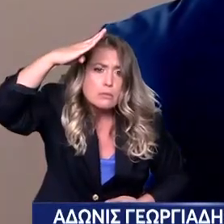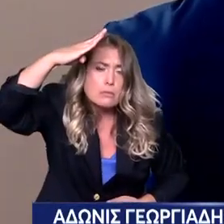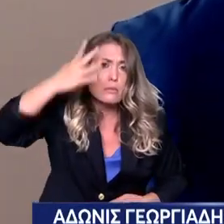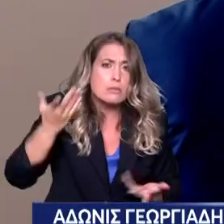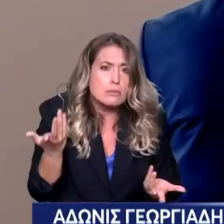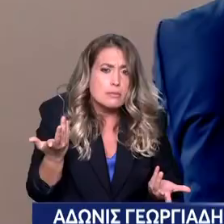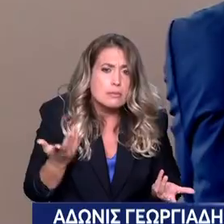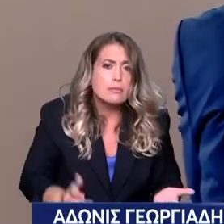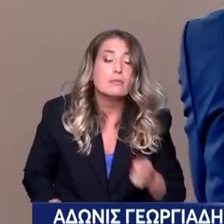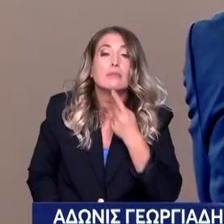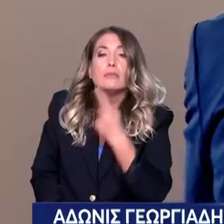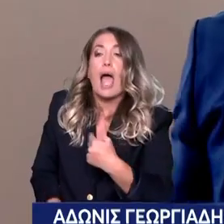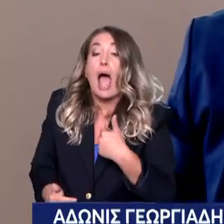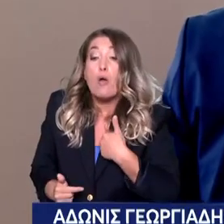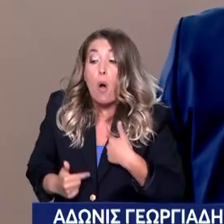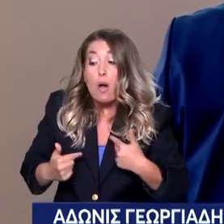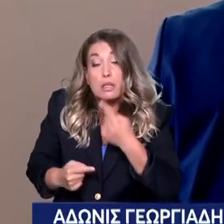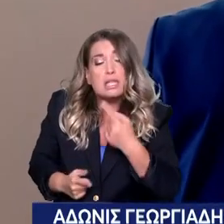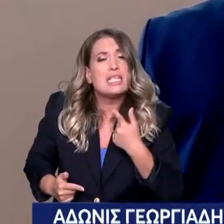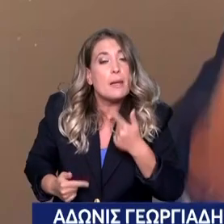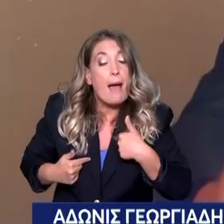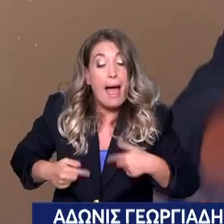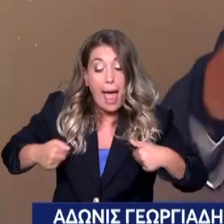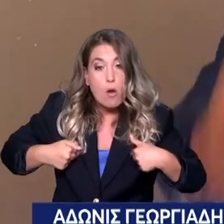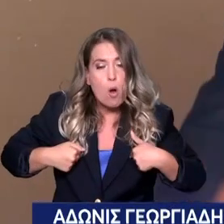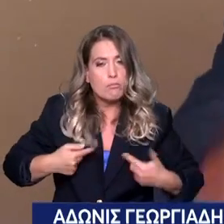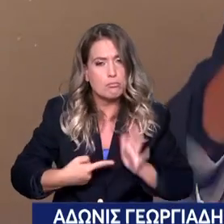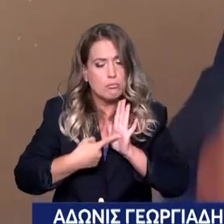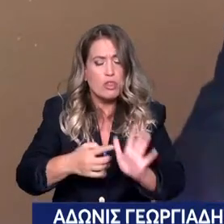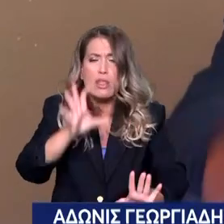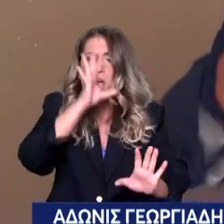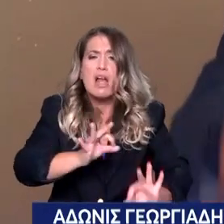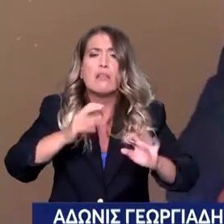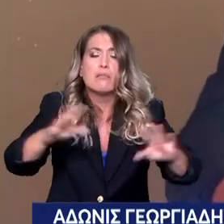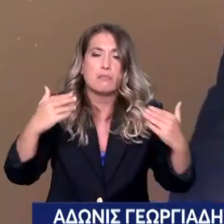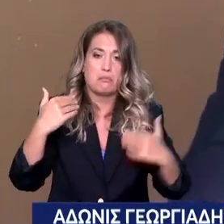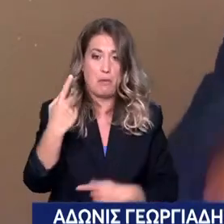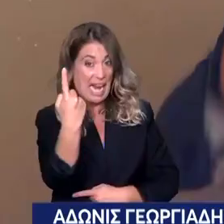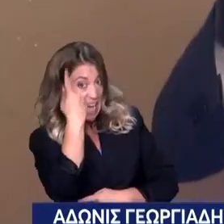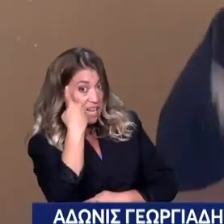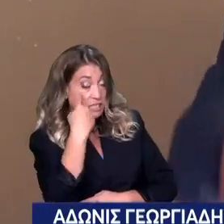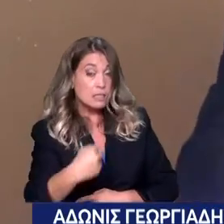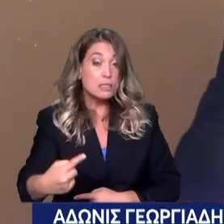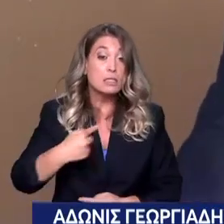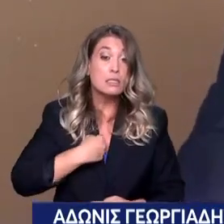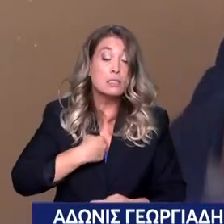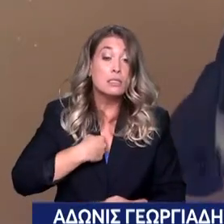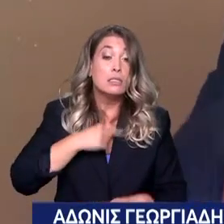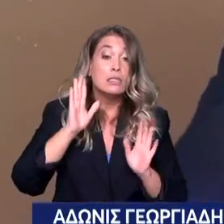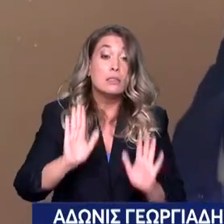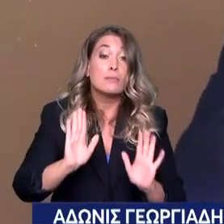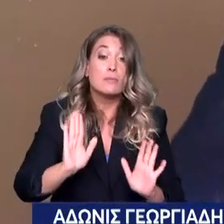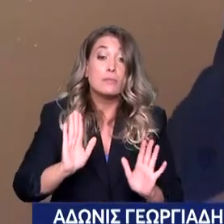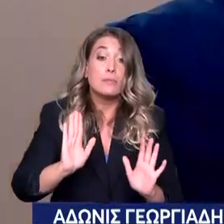μια διαφορά Σας υποργική μου θητεία Την βάζω δημόσια στην κρίση των συμπολιτών μου και λέω Άρα λοιπόν το ρεπορτάζ είναι σωστό